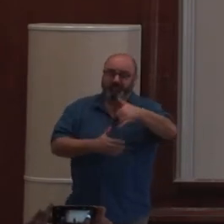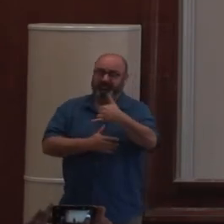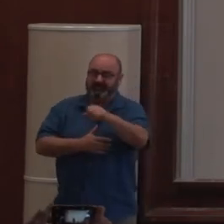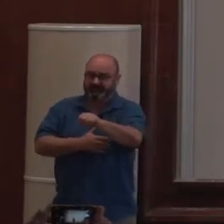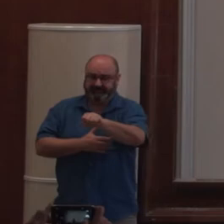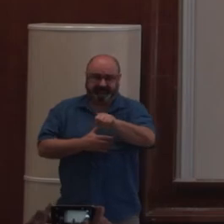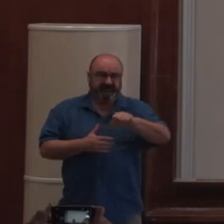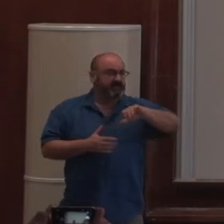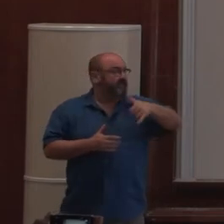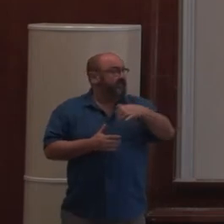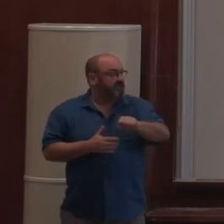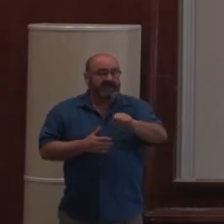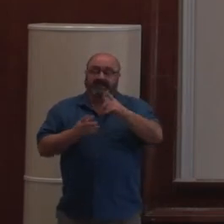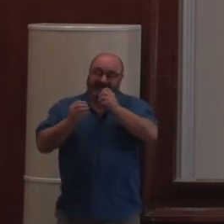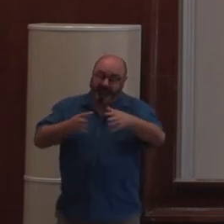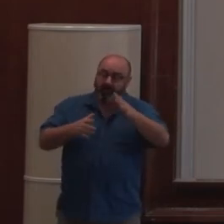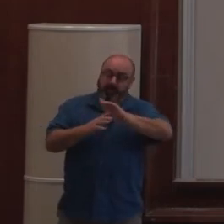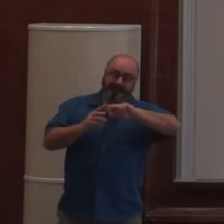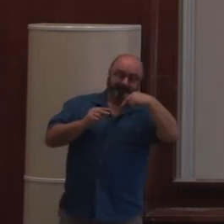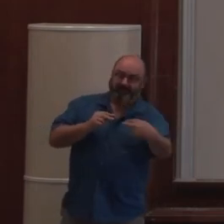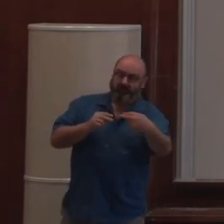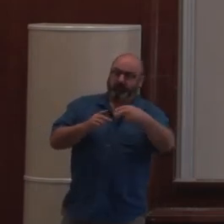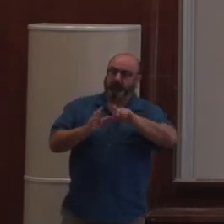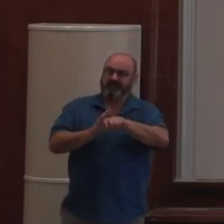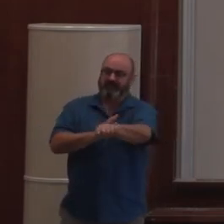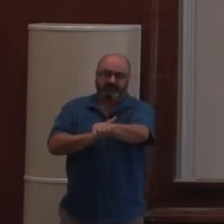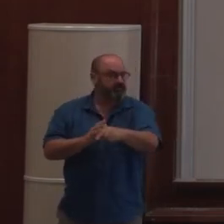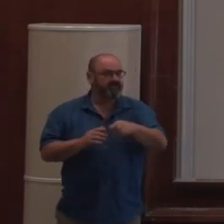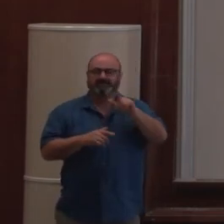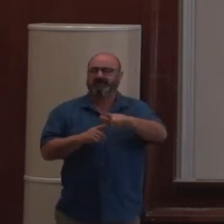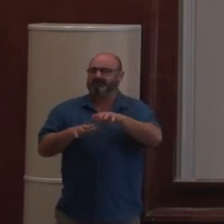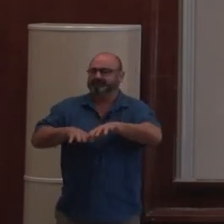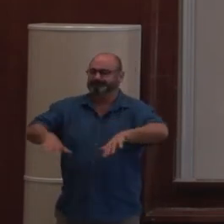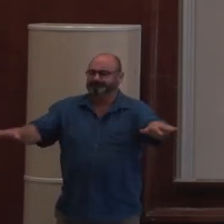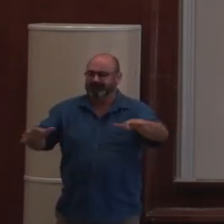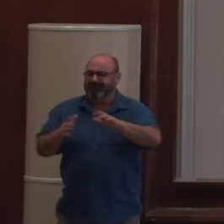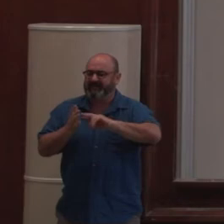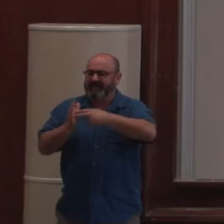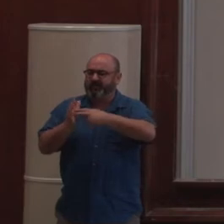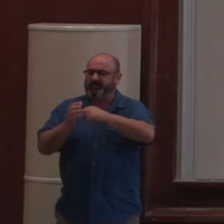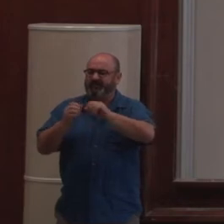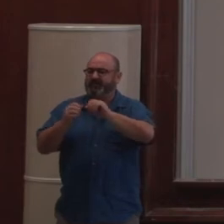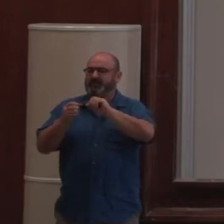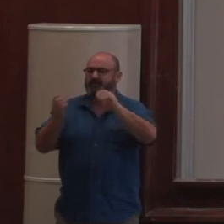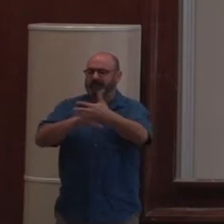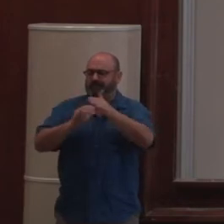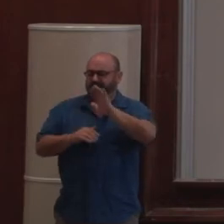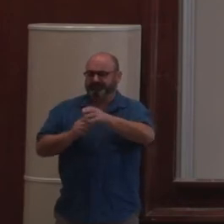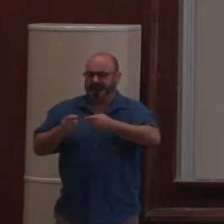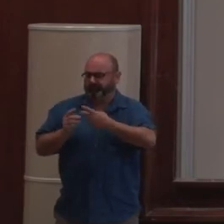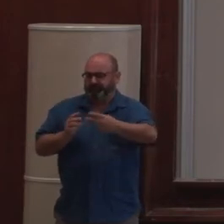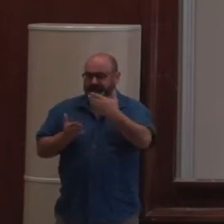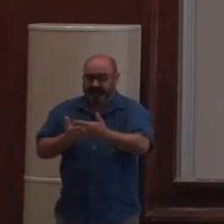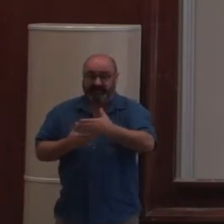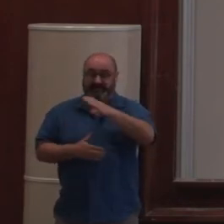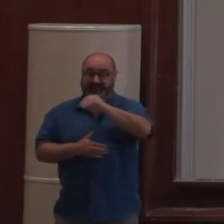des technologies côté navigateur. C'est un mouvement de fond actuellement dans les technologies web. Et donc, beaucoup